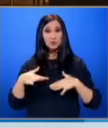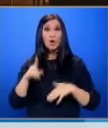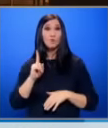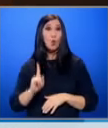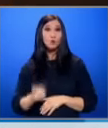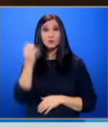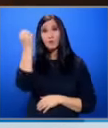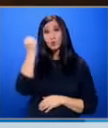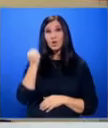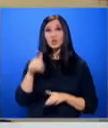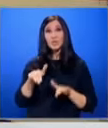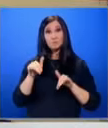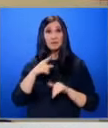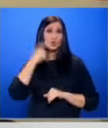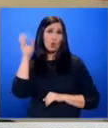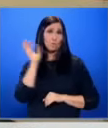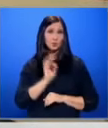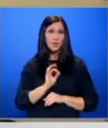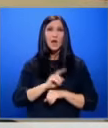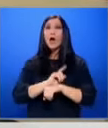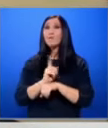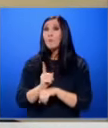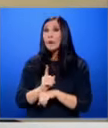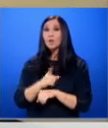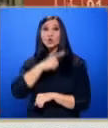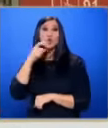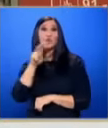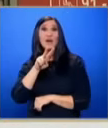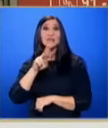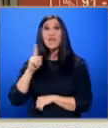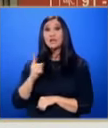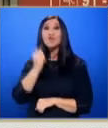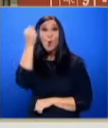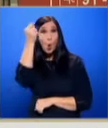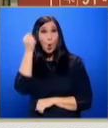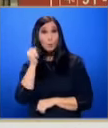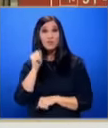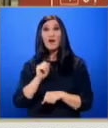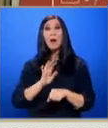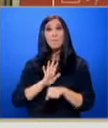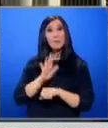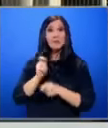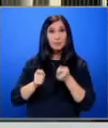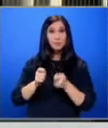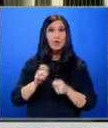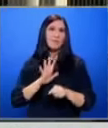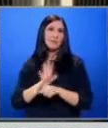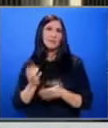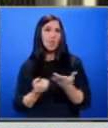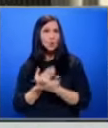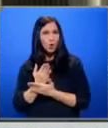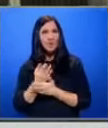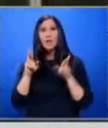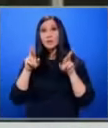локомотивите, ще бъде избегнато на 100%. В момента от 121 локомотива 15 са реновирани и 15 нови.